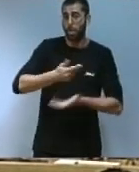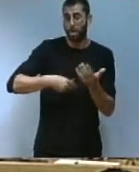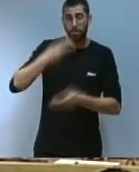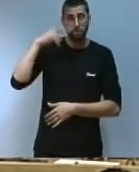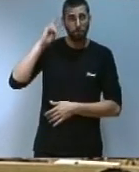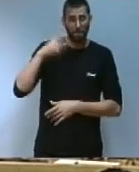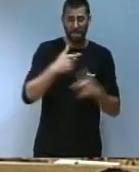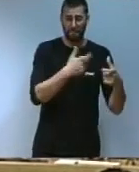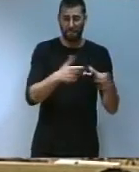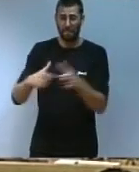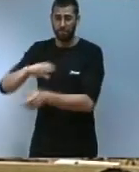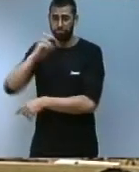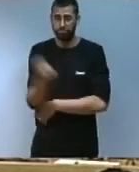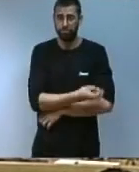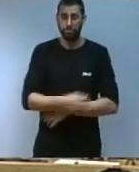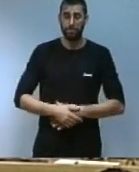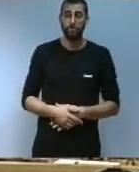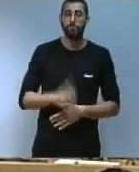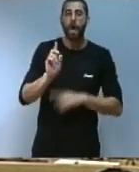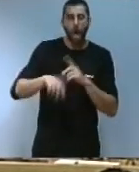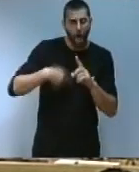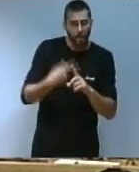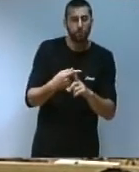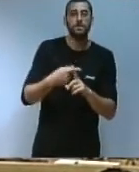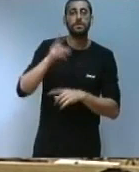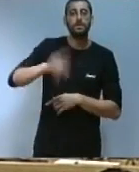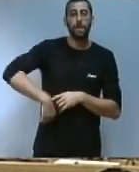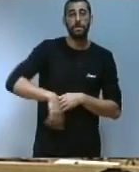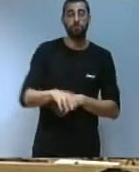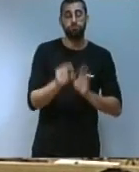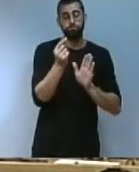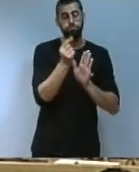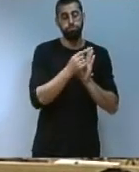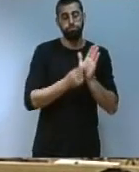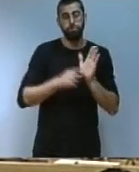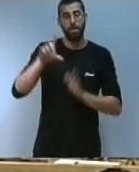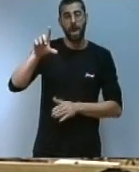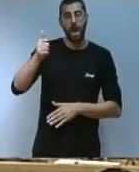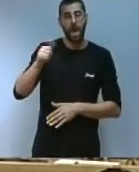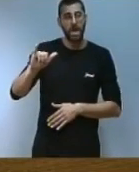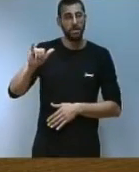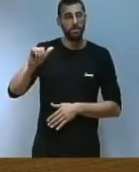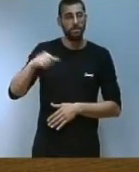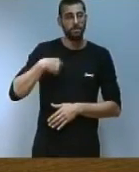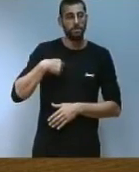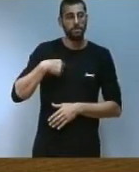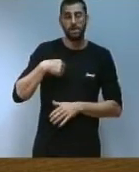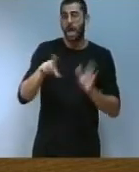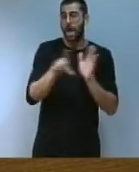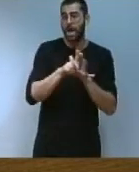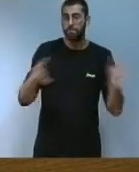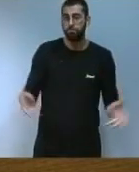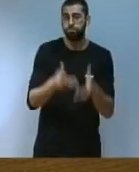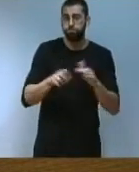diferents matèries. Però a més a més també continuarem amb les premisses marcades per la LAIP la llei d'acceleració de la inversió